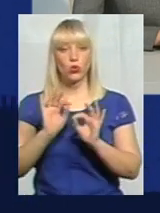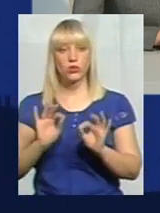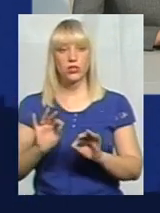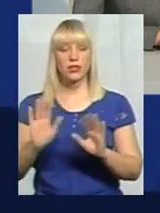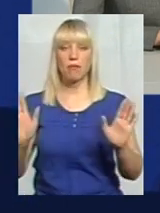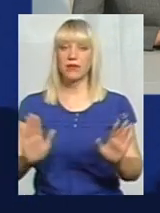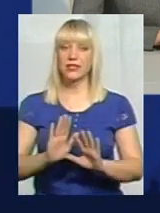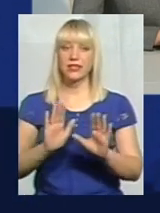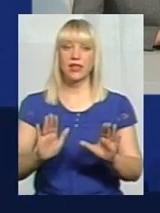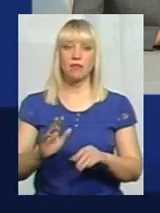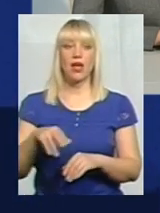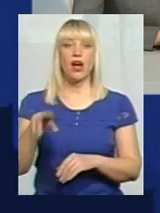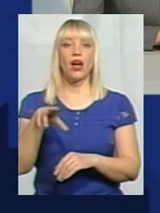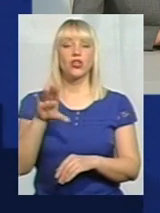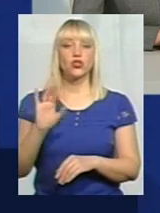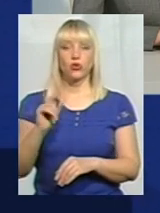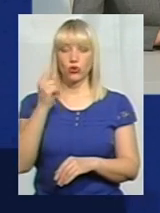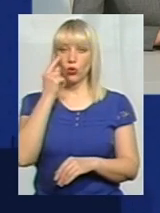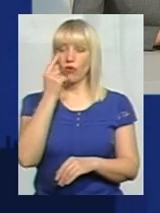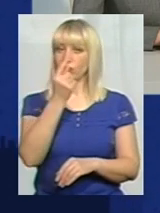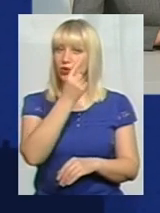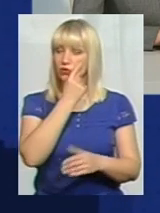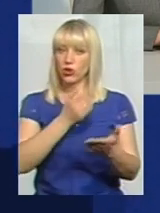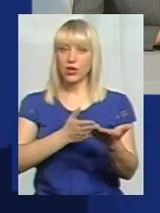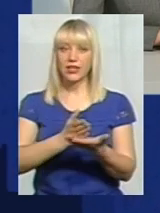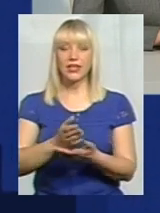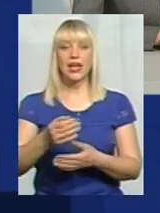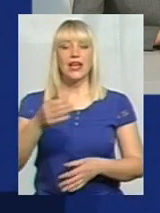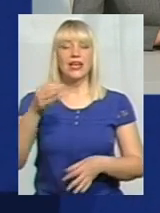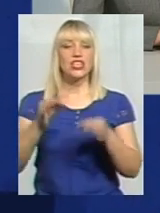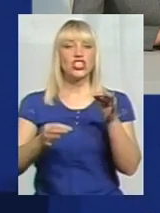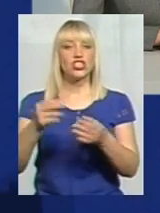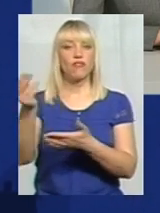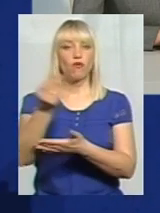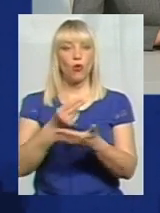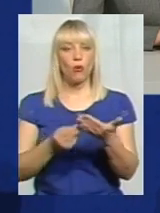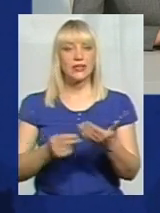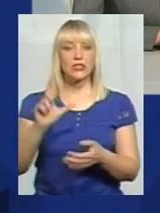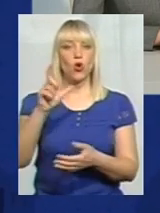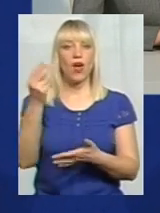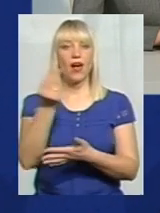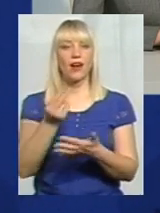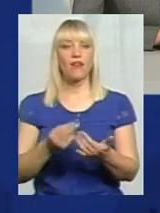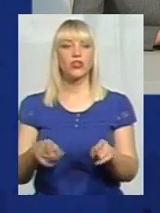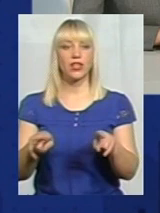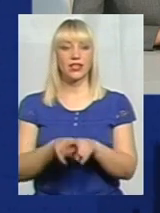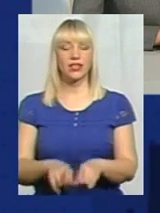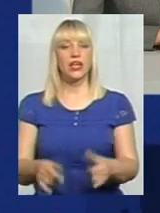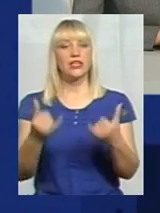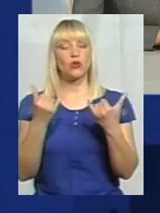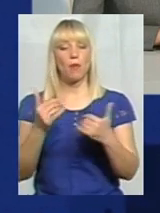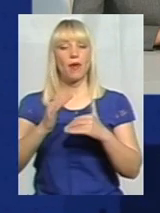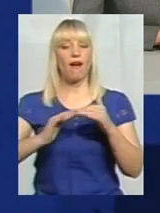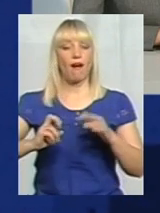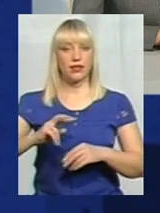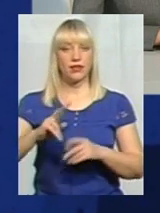пісням. А що щодо візуальної лінії, щодо живопису, графіки, якихось сучасних практик? Чи